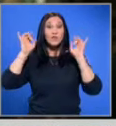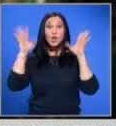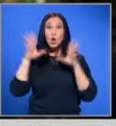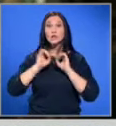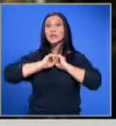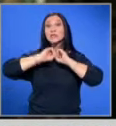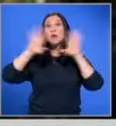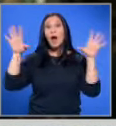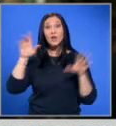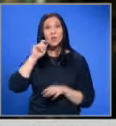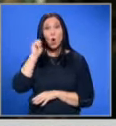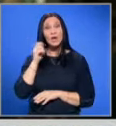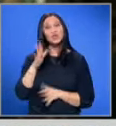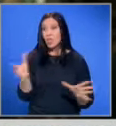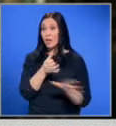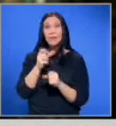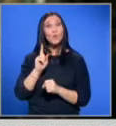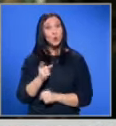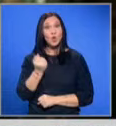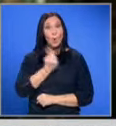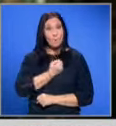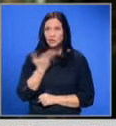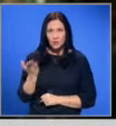Слава на Украина! Ще открием кои са убийците му.